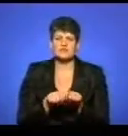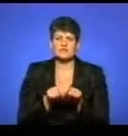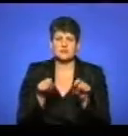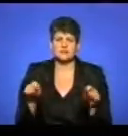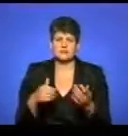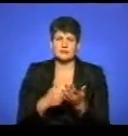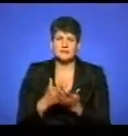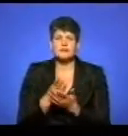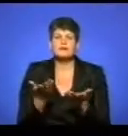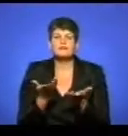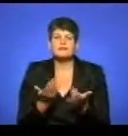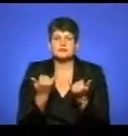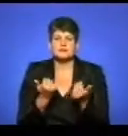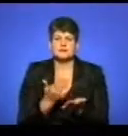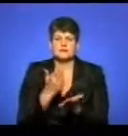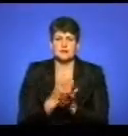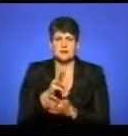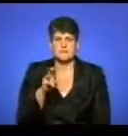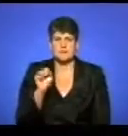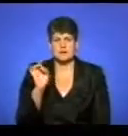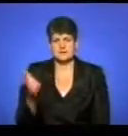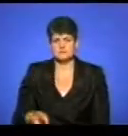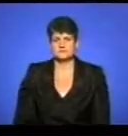побачити, де саме перебуває Марк.